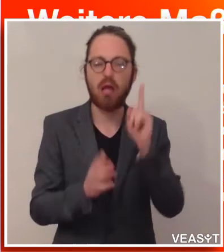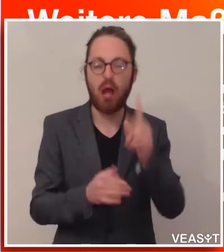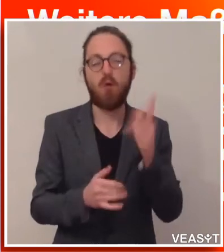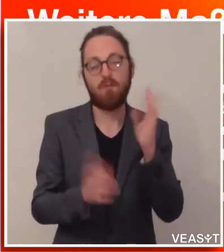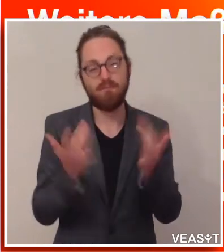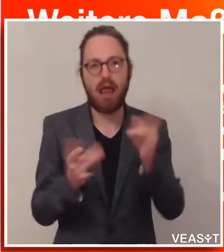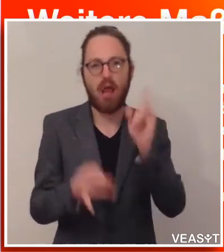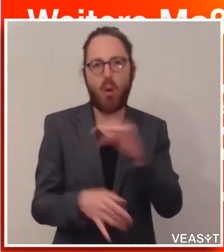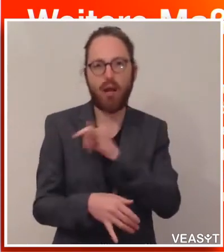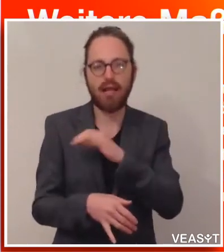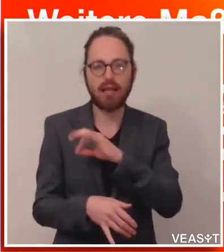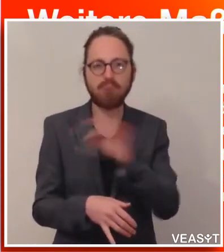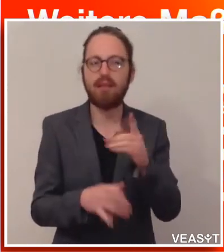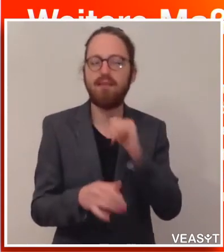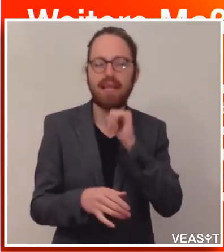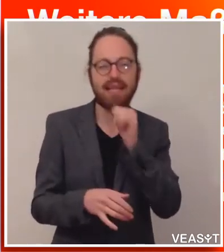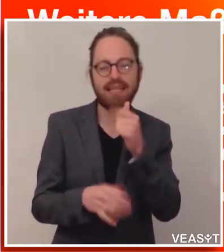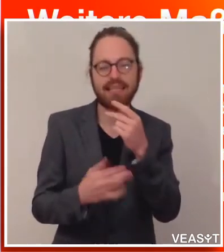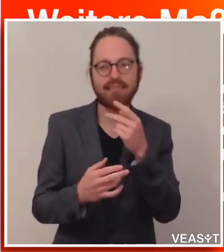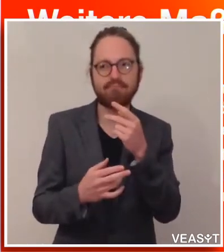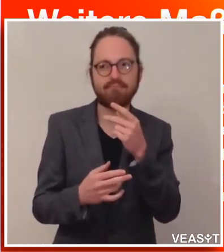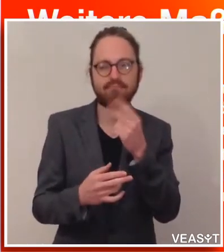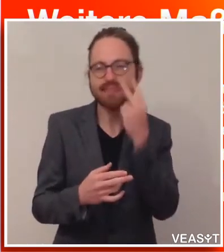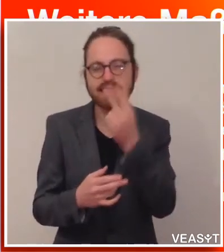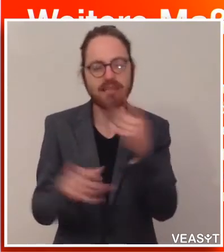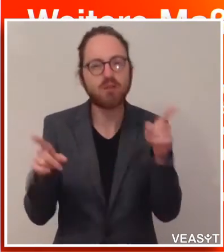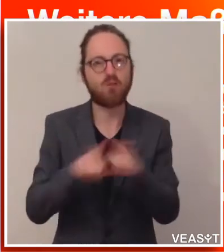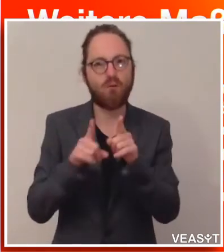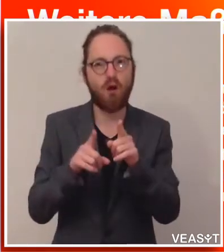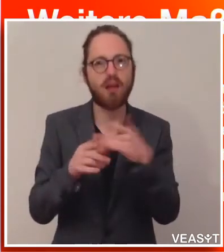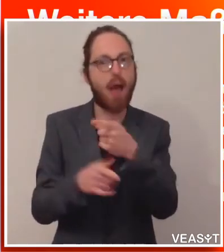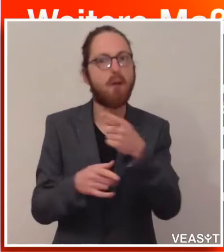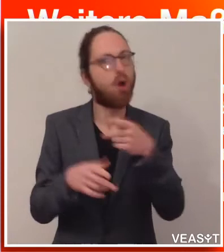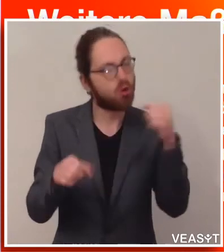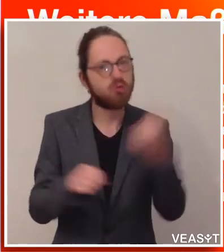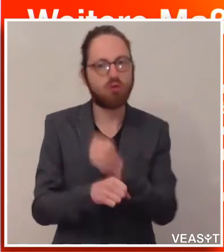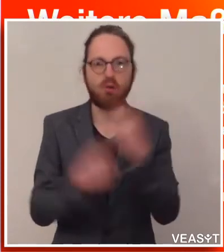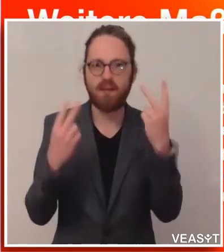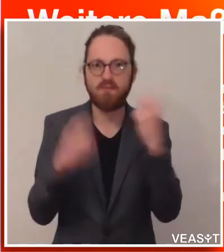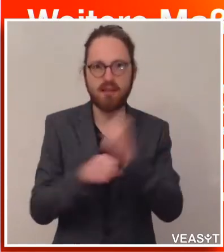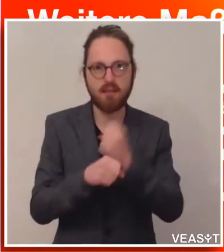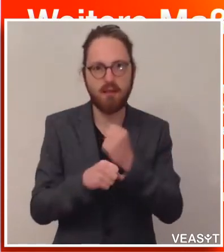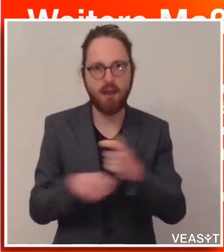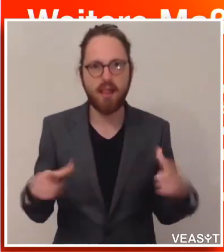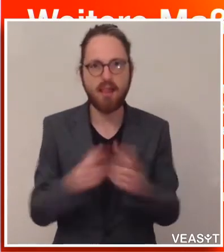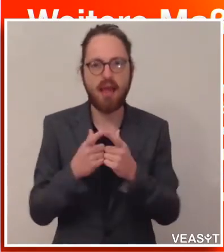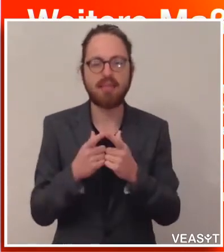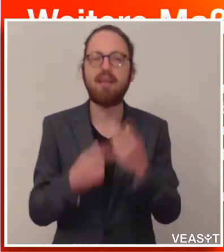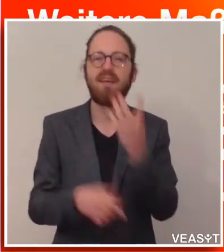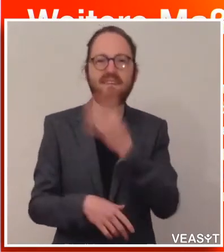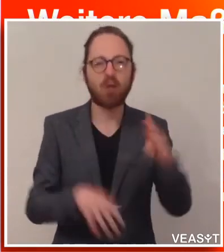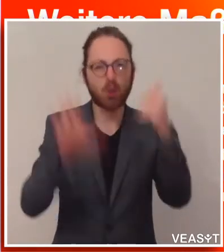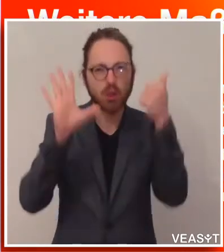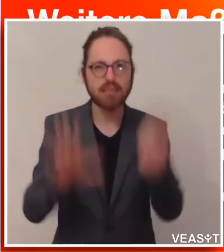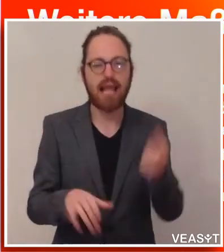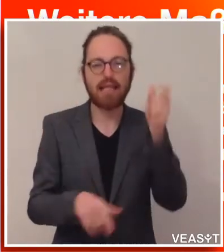weil sie nicht so sichtbar sind, aber unheimlich Wertvolles leisten. Es werden derzeit 460 Menschen mit Behinderungen, psychischer